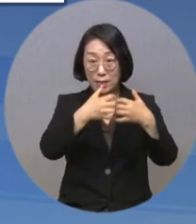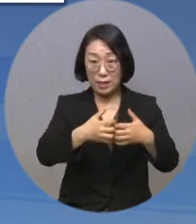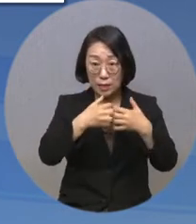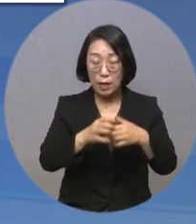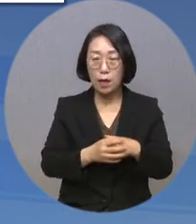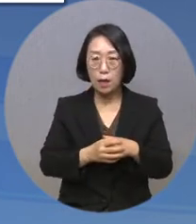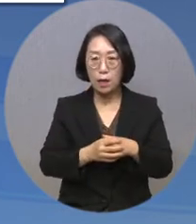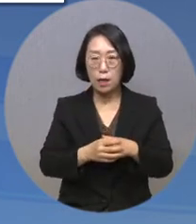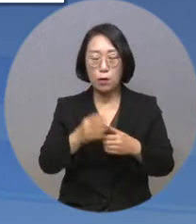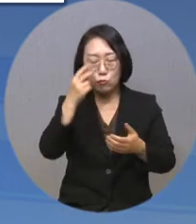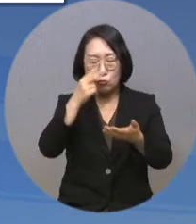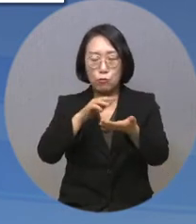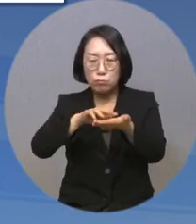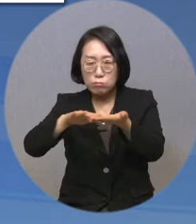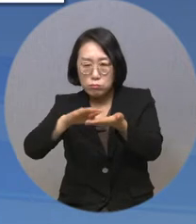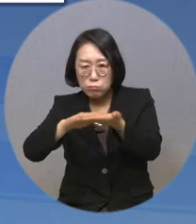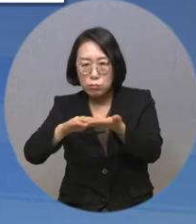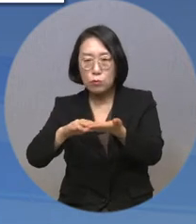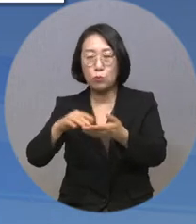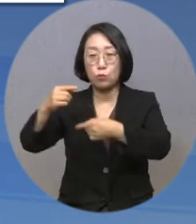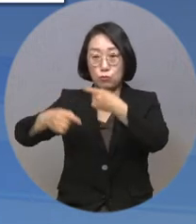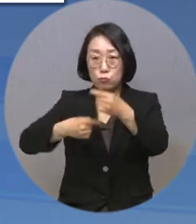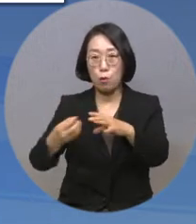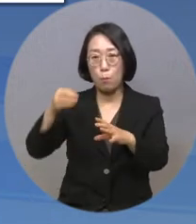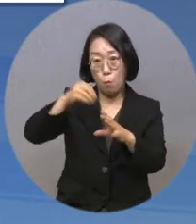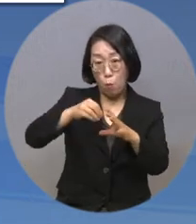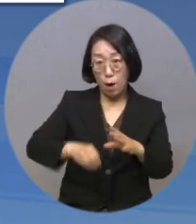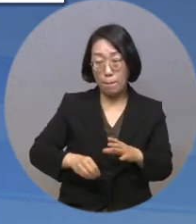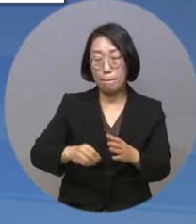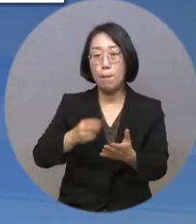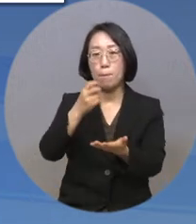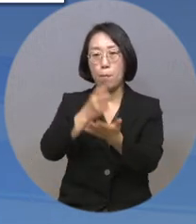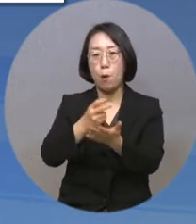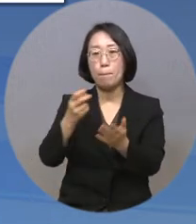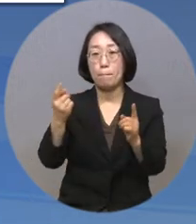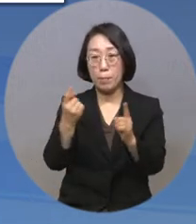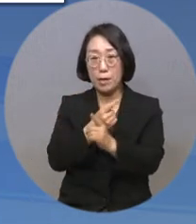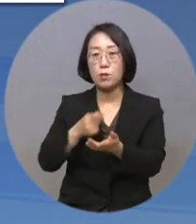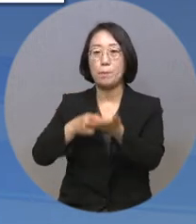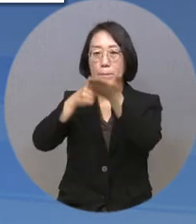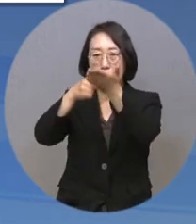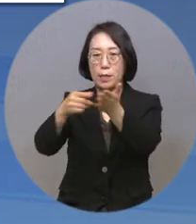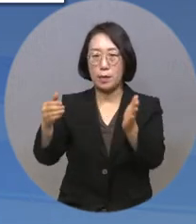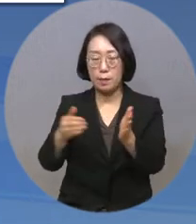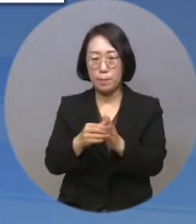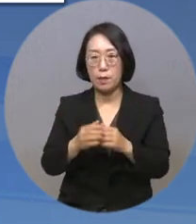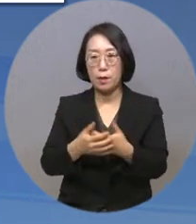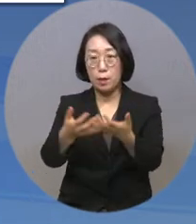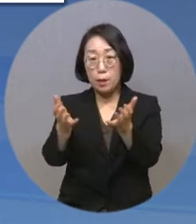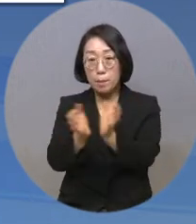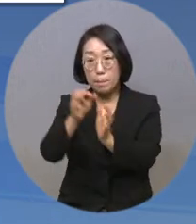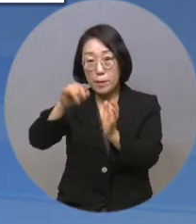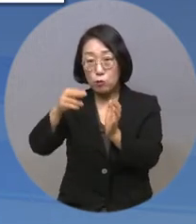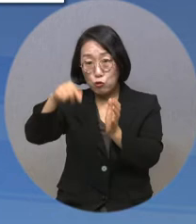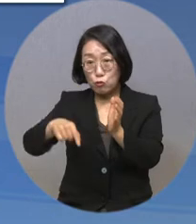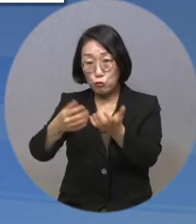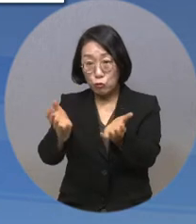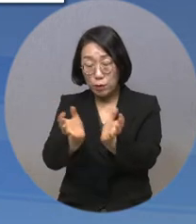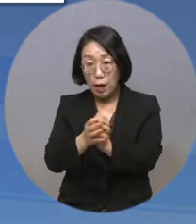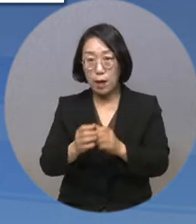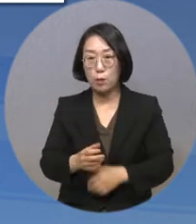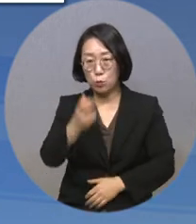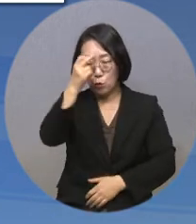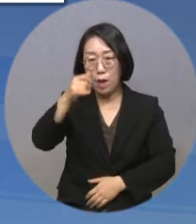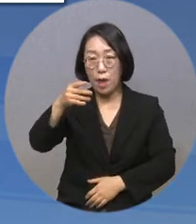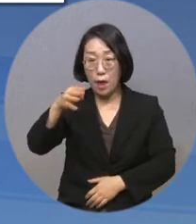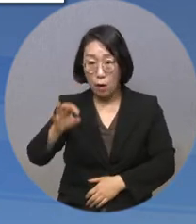음성코드, 수어 영상 등을 표기하도록 하는 개정안이 발의됐습니다. 더불어민주당 최혜영 의원은 누구나